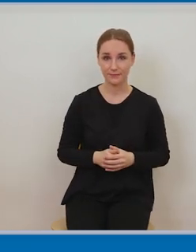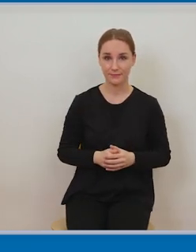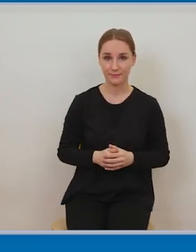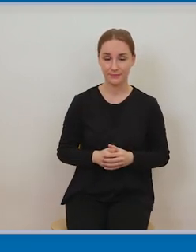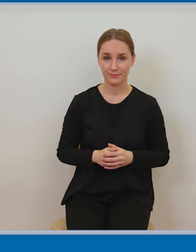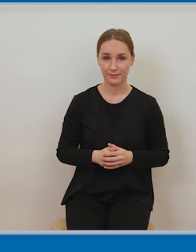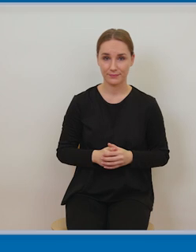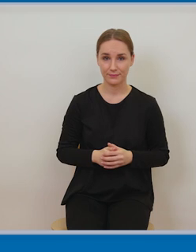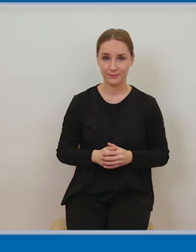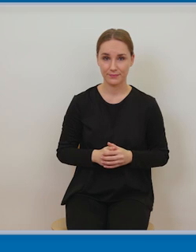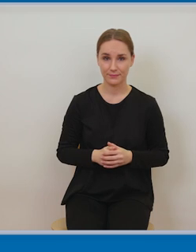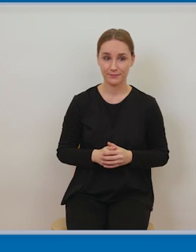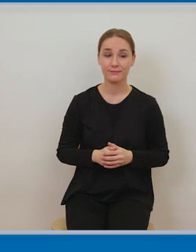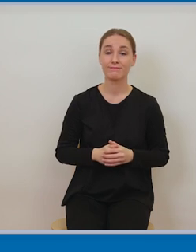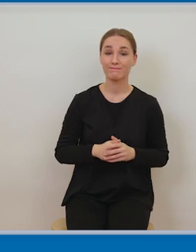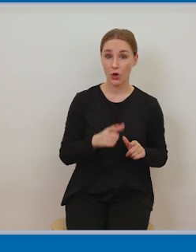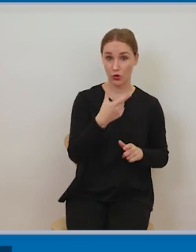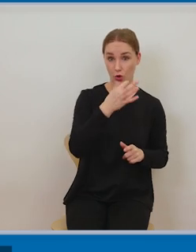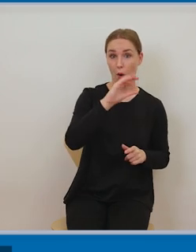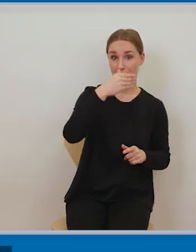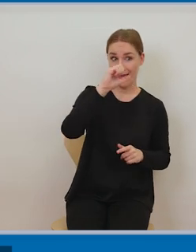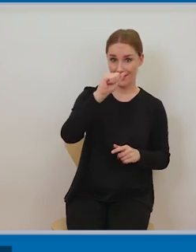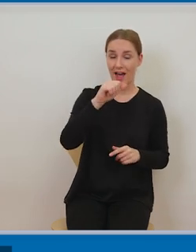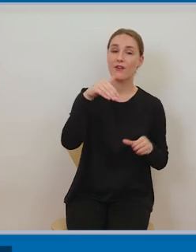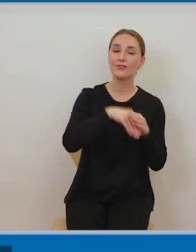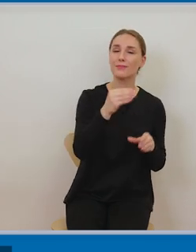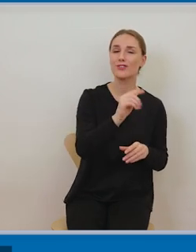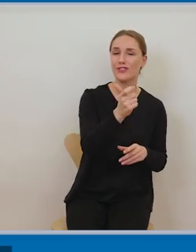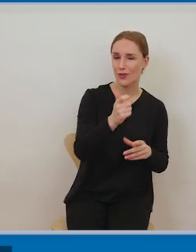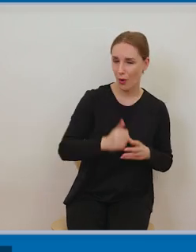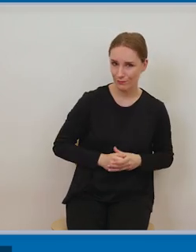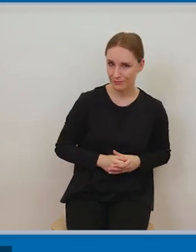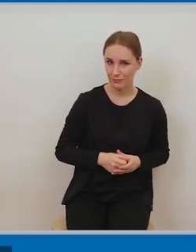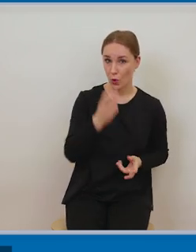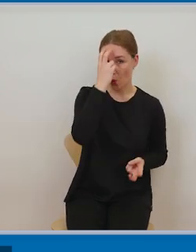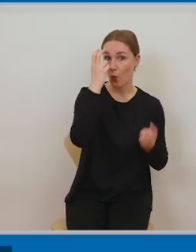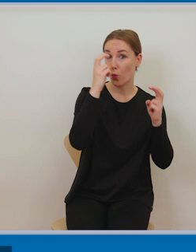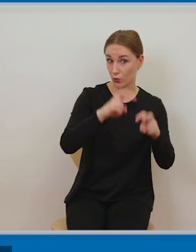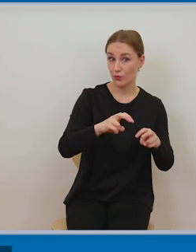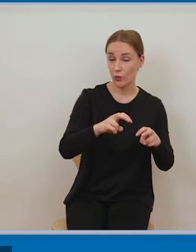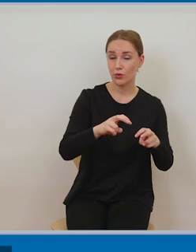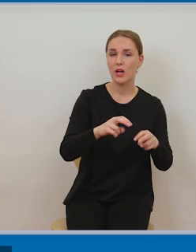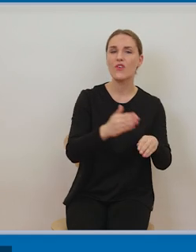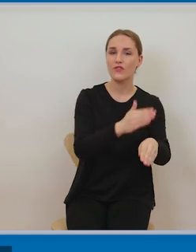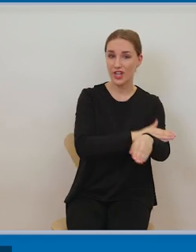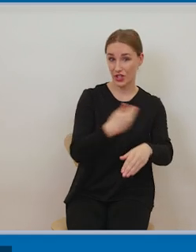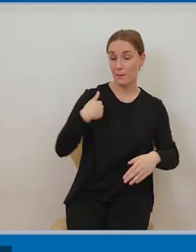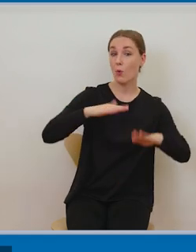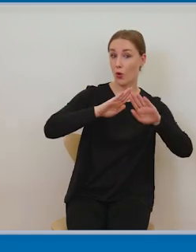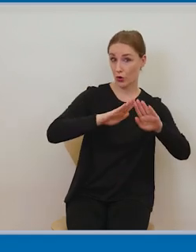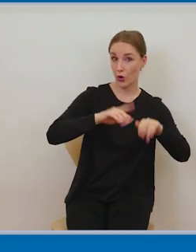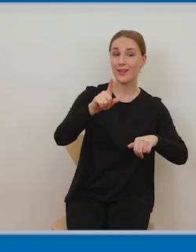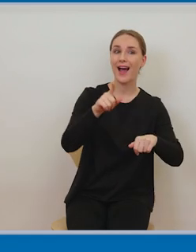w domenie publicznej się znajduje, to są utwory, które kiedyś były chronione, ale zgodnie z zasadą, o której Państwu powiedzieliśmy,